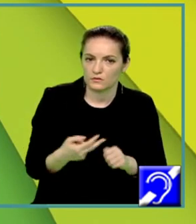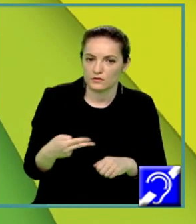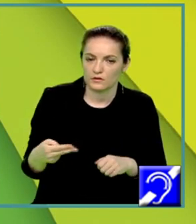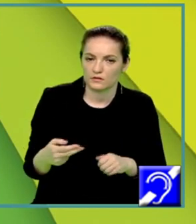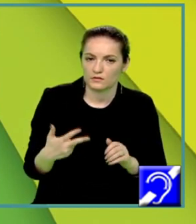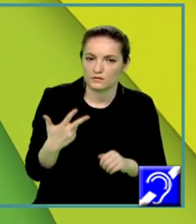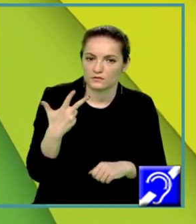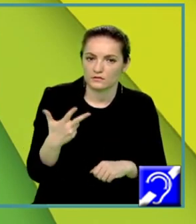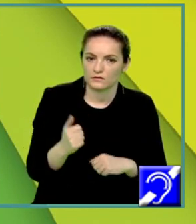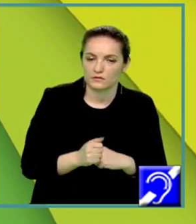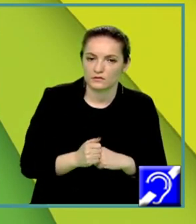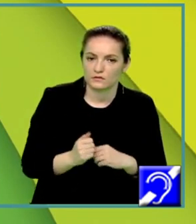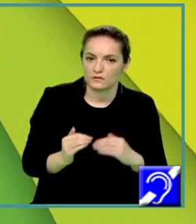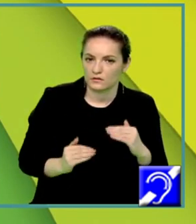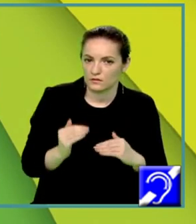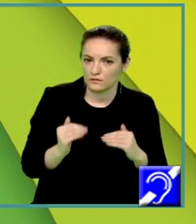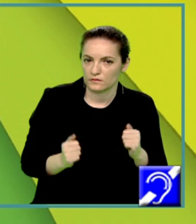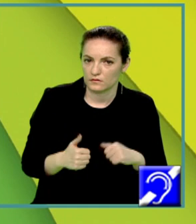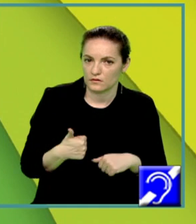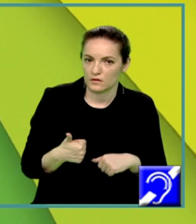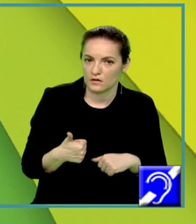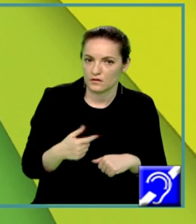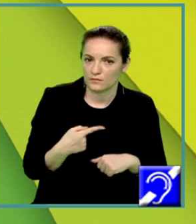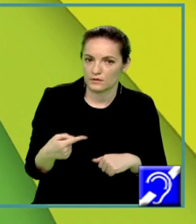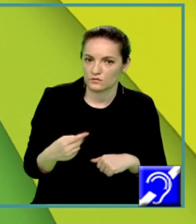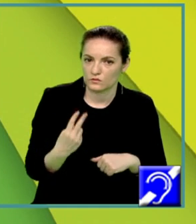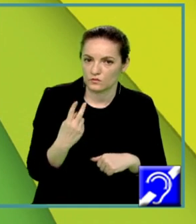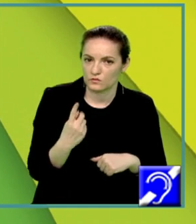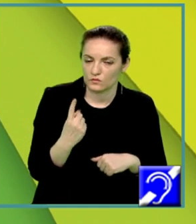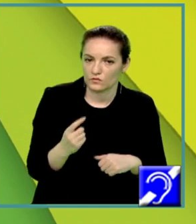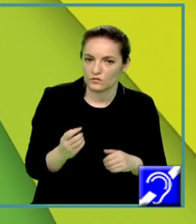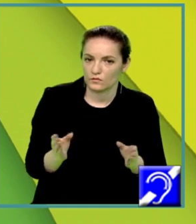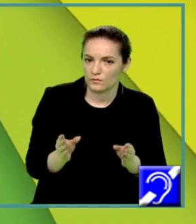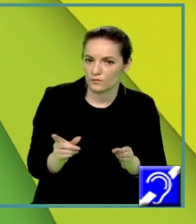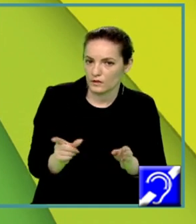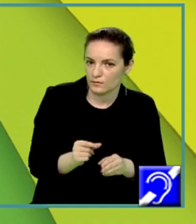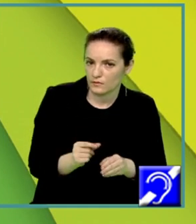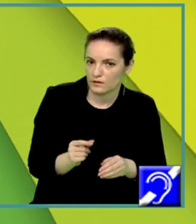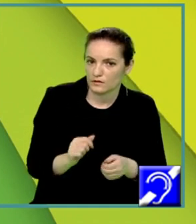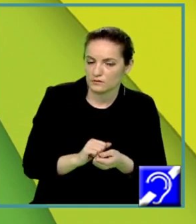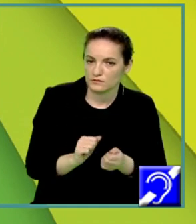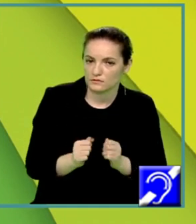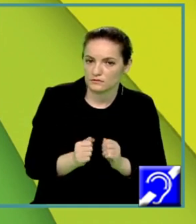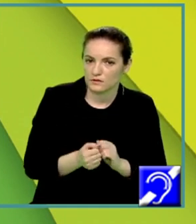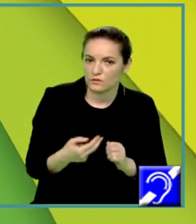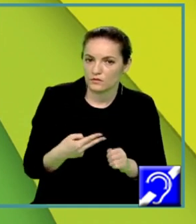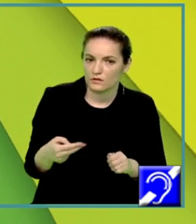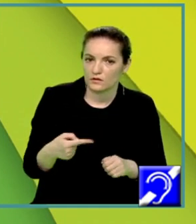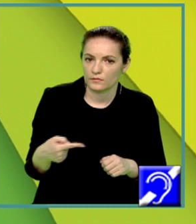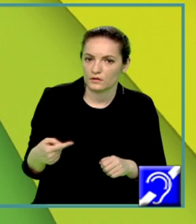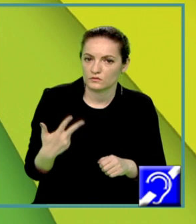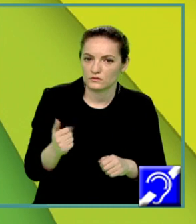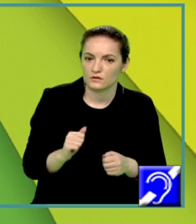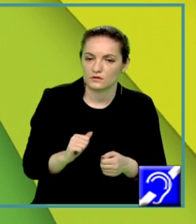Ceea ce este echivalent cu A minus 1, mai mic sau egal decât minus 3 sau A minus